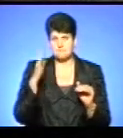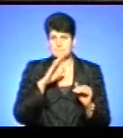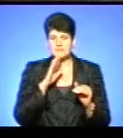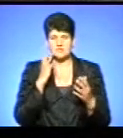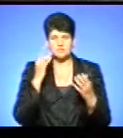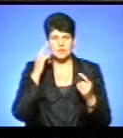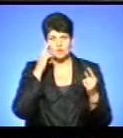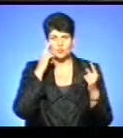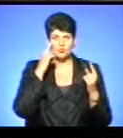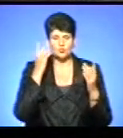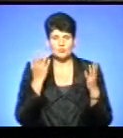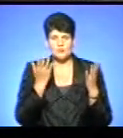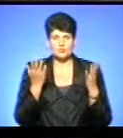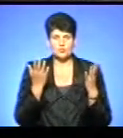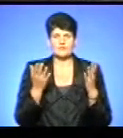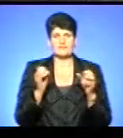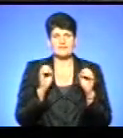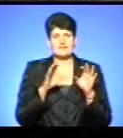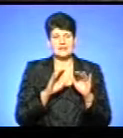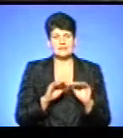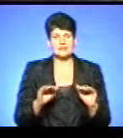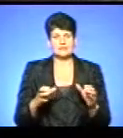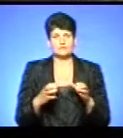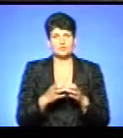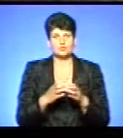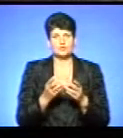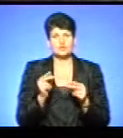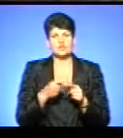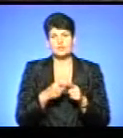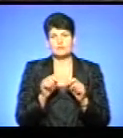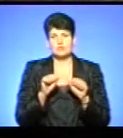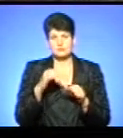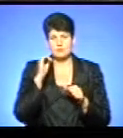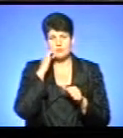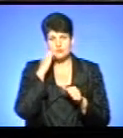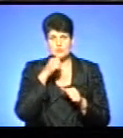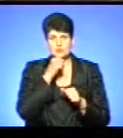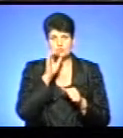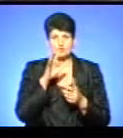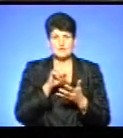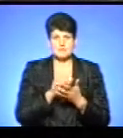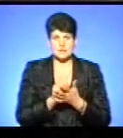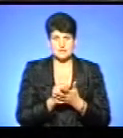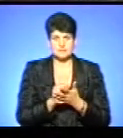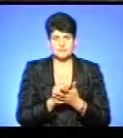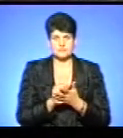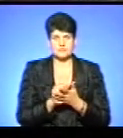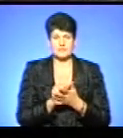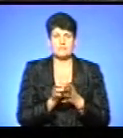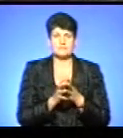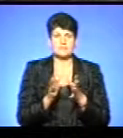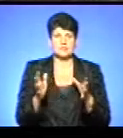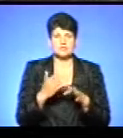думають, віддавати дітей на групу, чи, можливо, бабусі, дідусі будуть ними займатися. Але левого